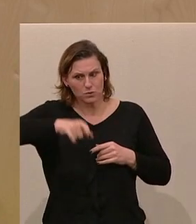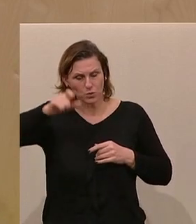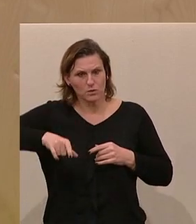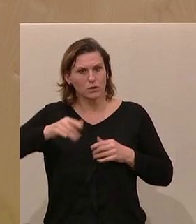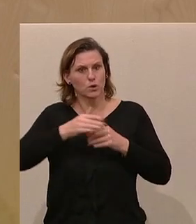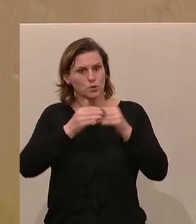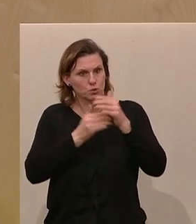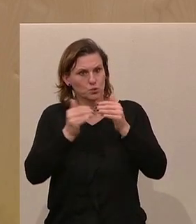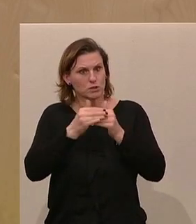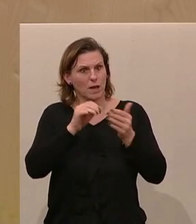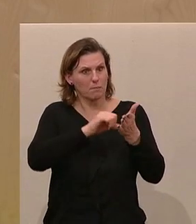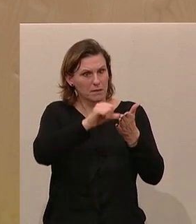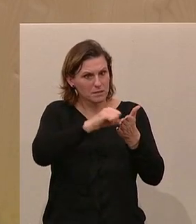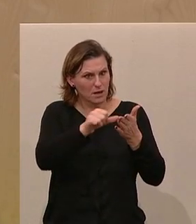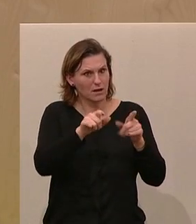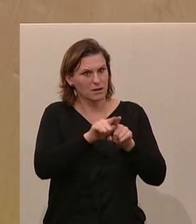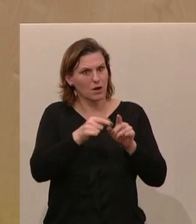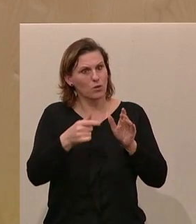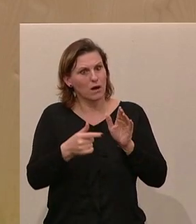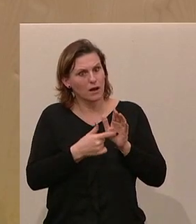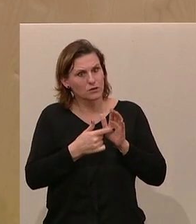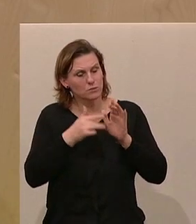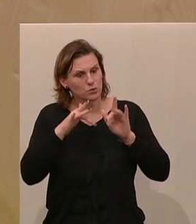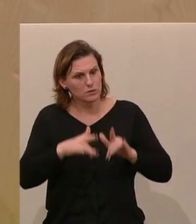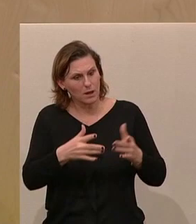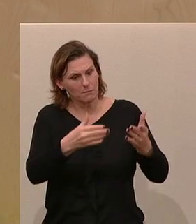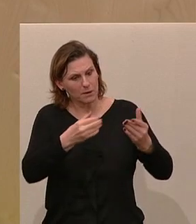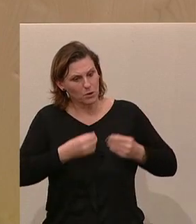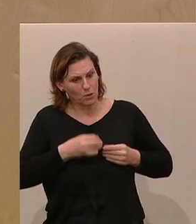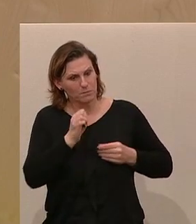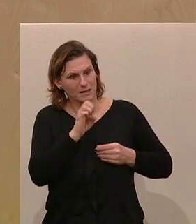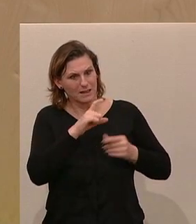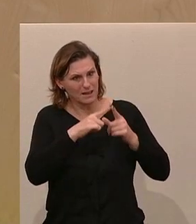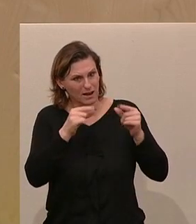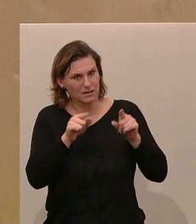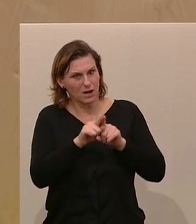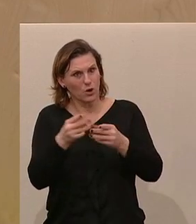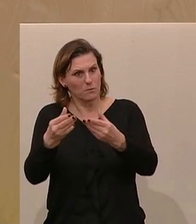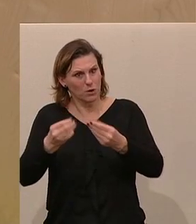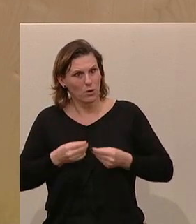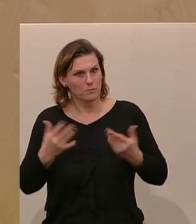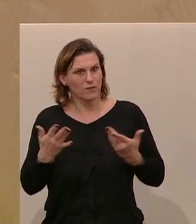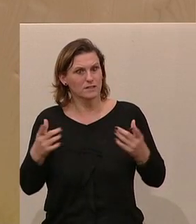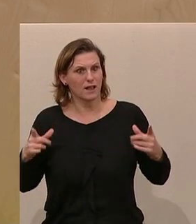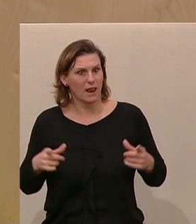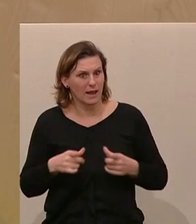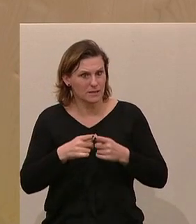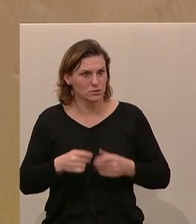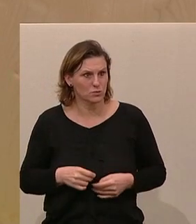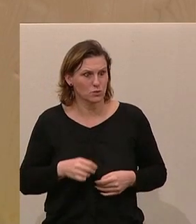die ein System einzahlen oder einen Anspruch auf eine E-Card haben, auch diese Leistungen erhalten. Und nicht zig